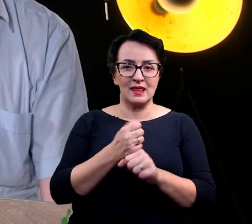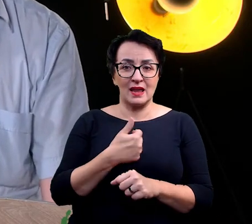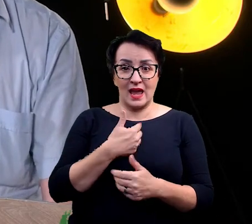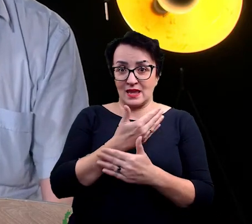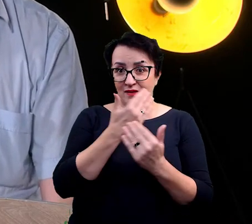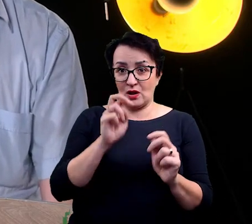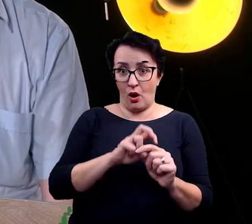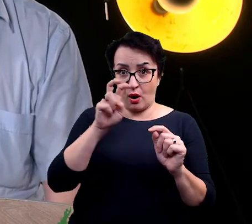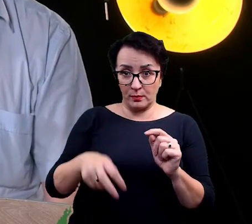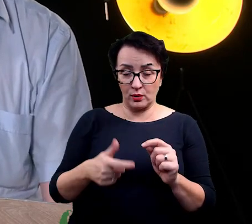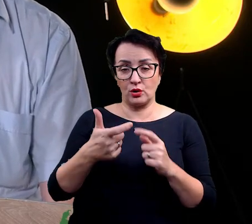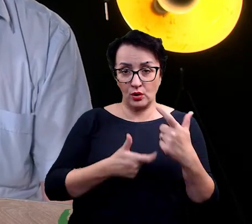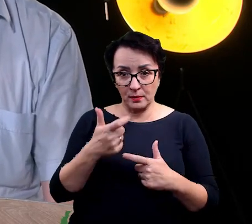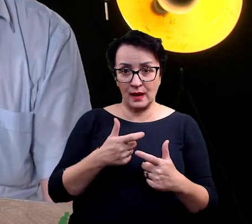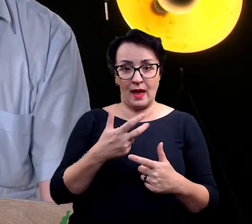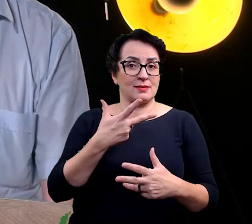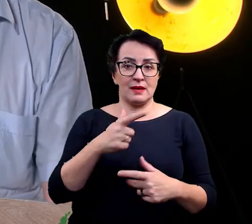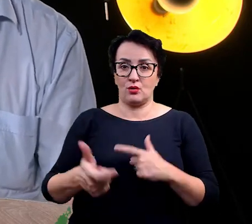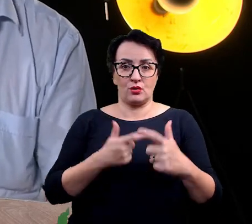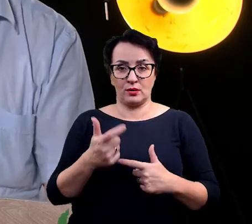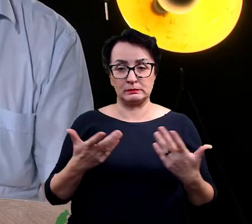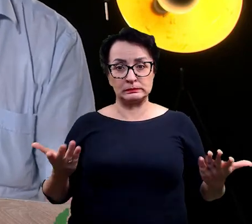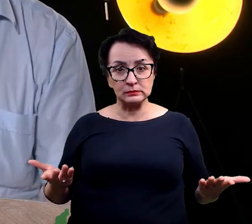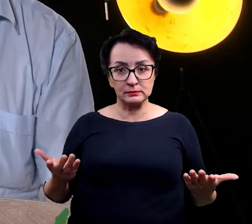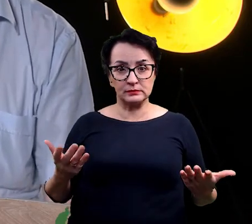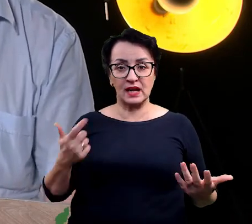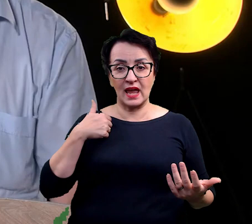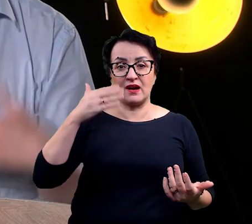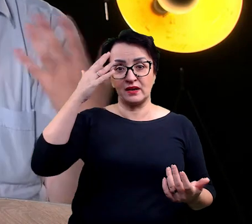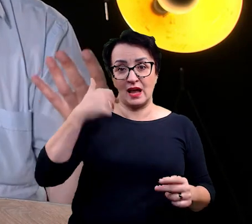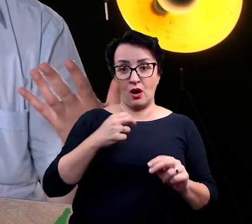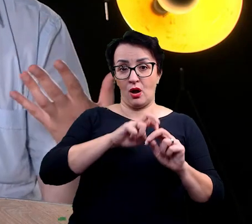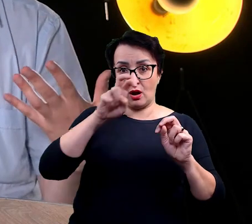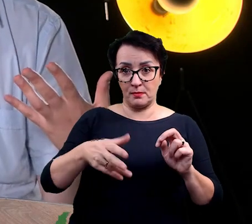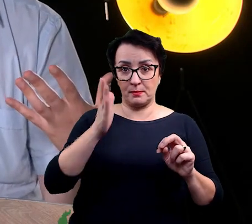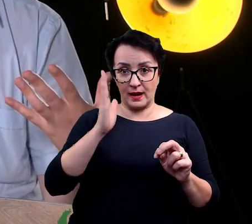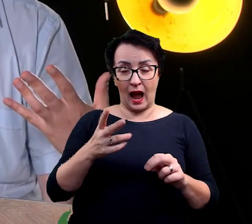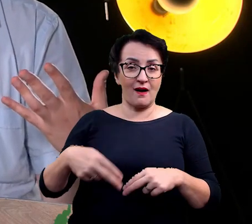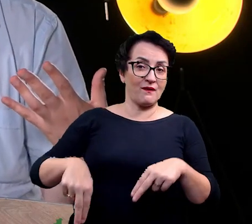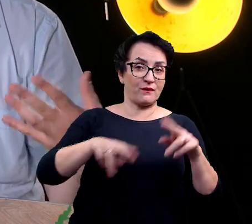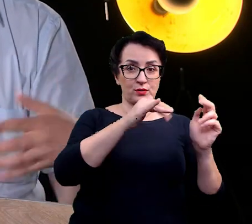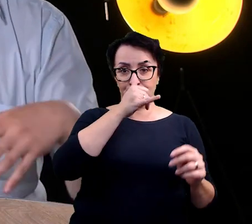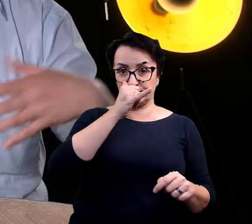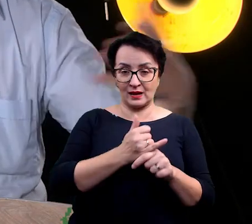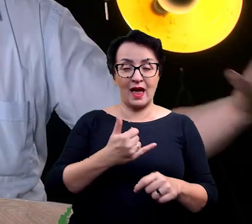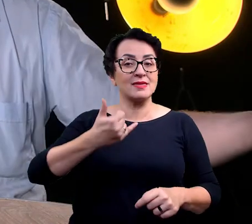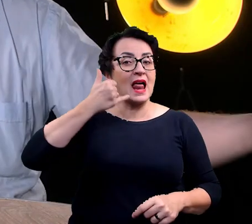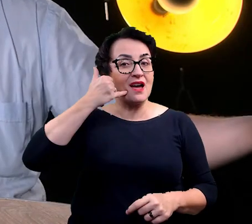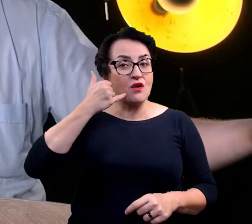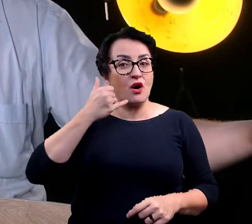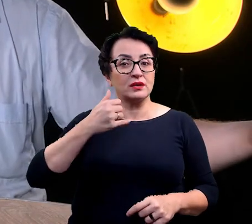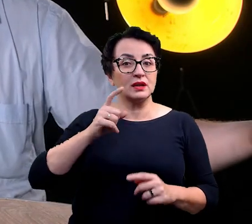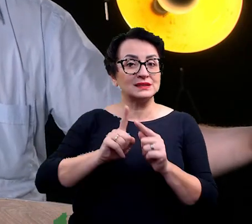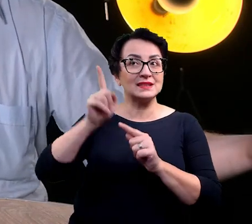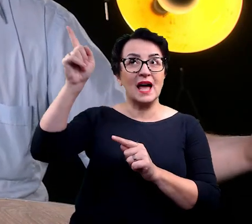nie wykonać. Ponieważ wiedziałem, że jak już tam skoczę, no to już nie będzie drogi odwrotu, zasięgu telefonu komórkowego oczywiście nie było. Dookoła,